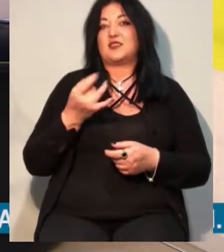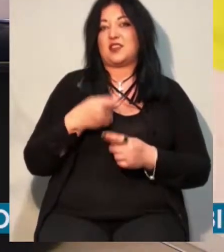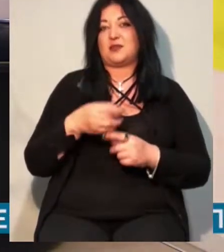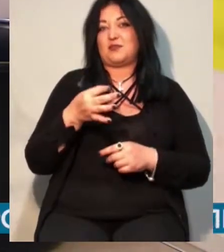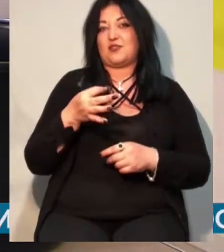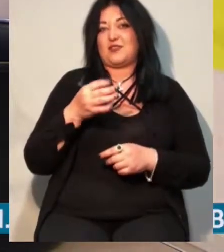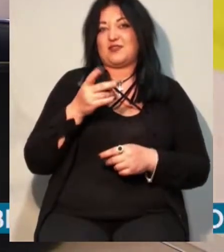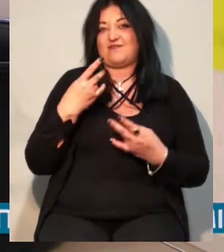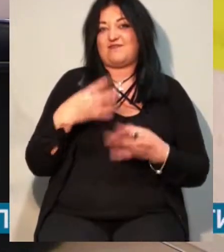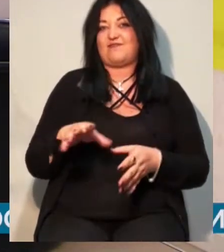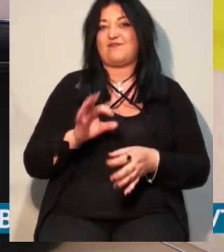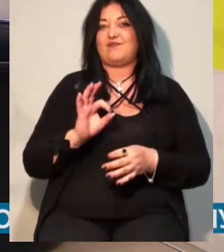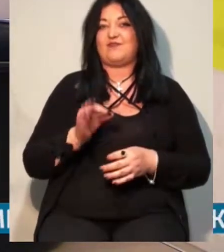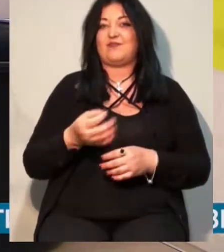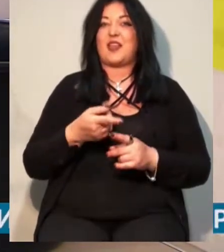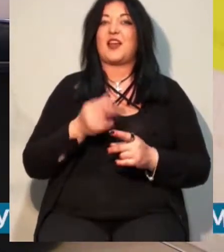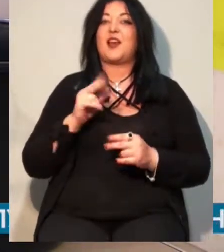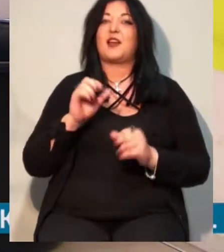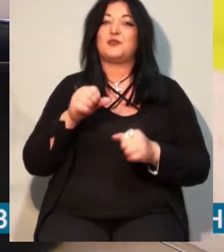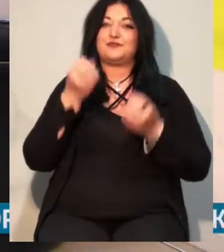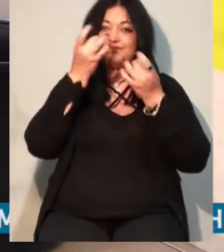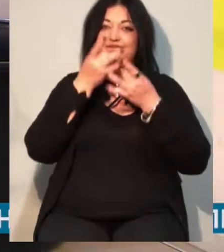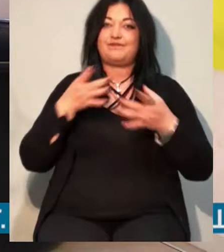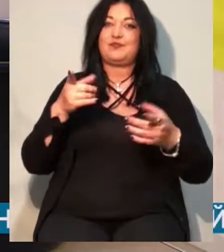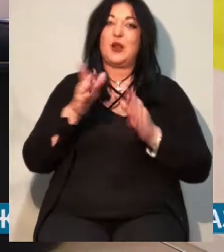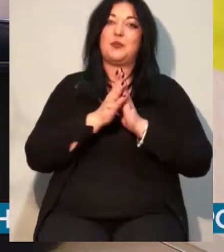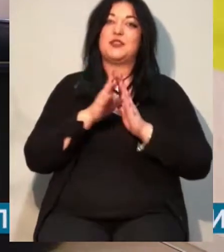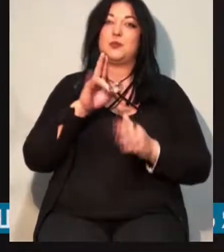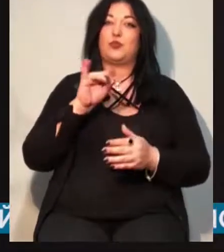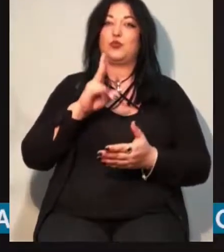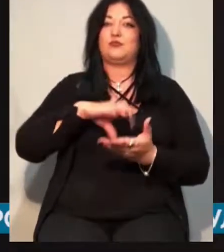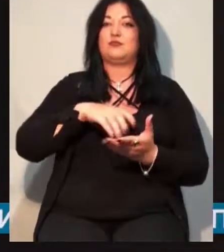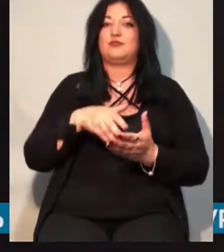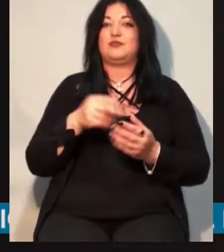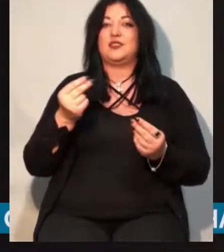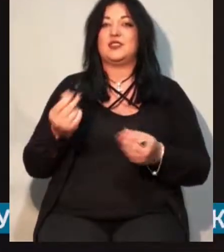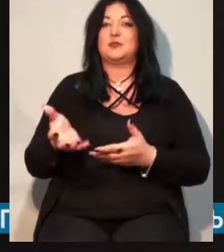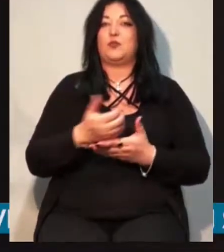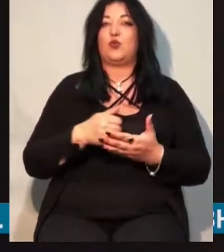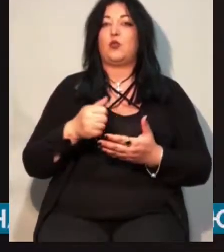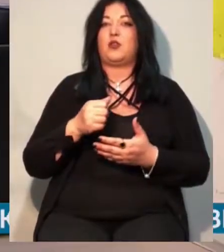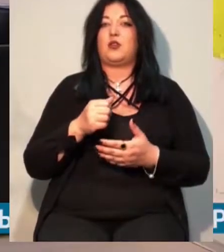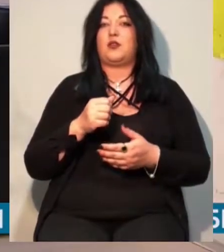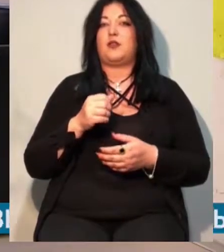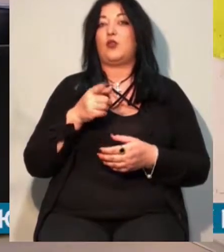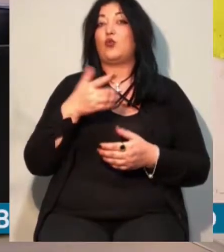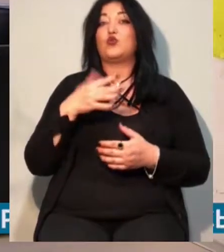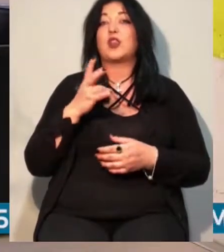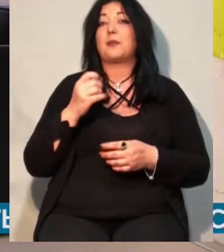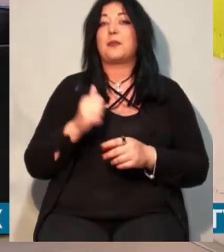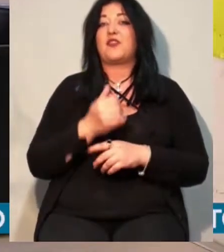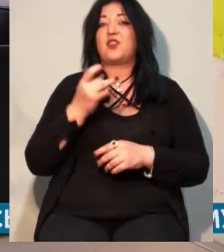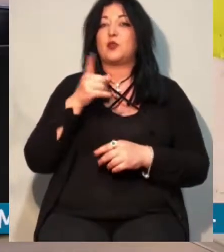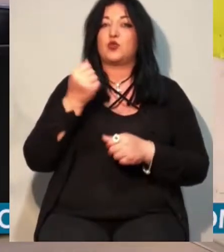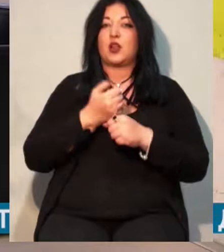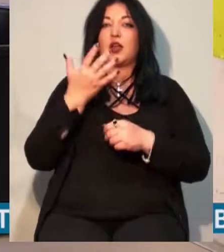централізовано це зробити. Він попросив розмістити тут пункт збору монет. Він вже не перший раз робить якісь скульптури, і,